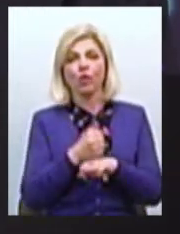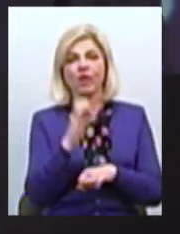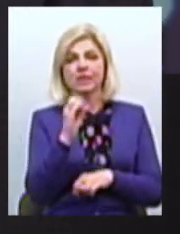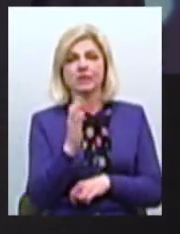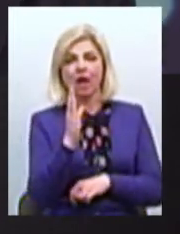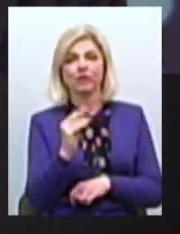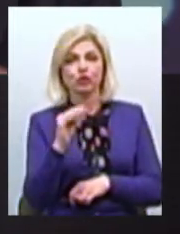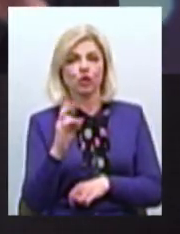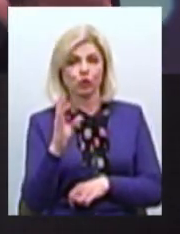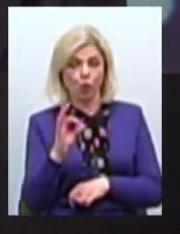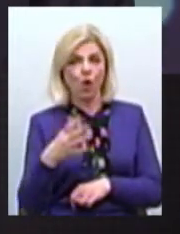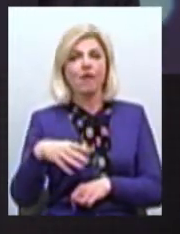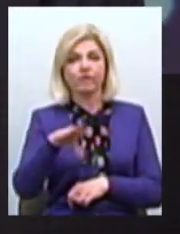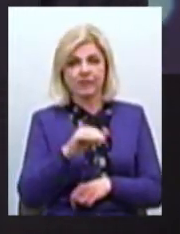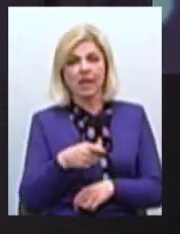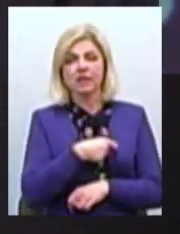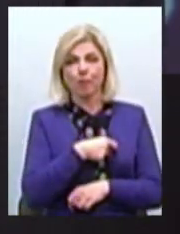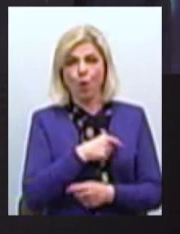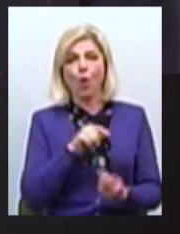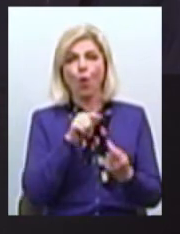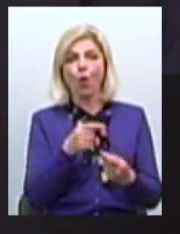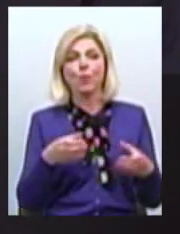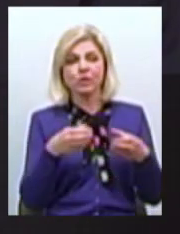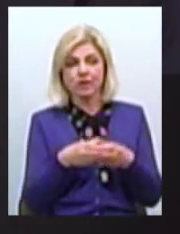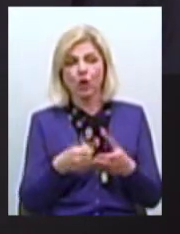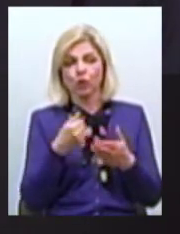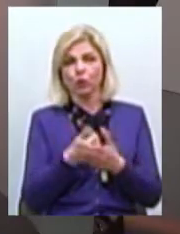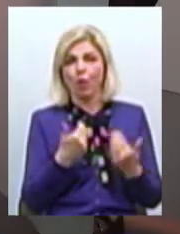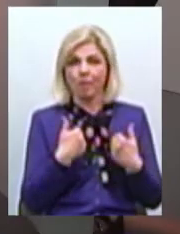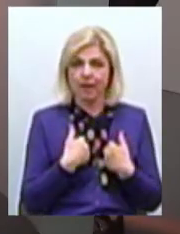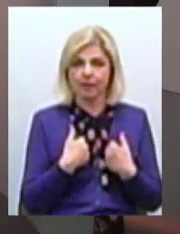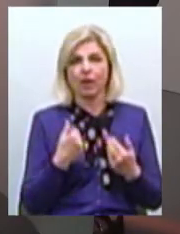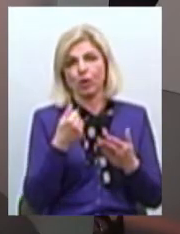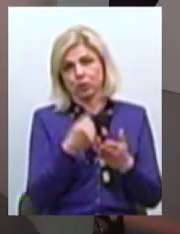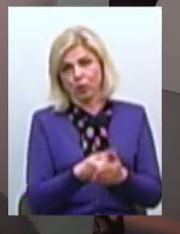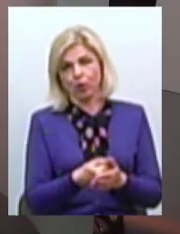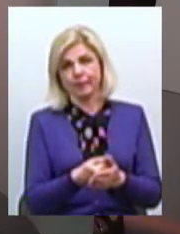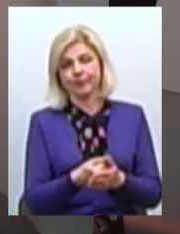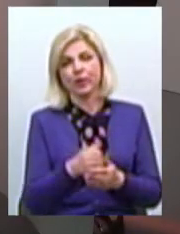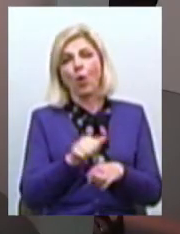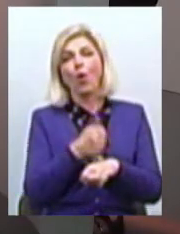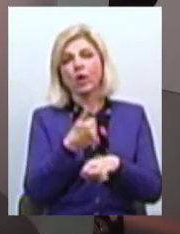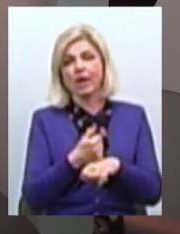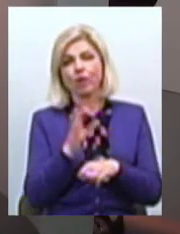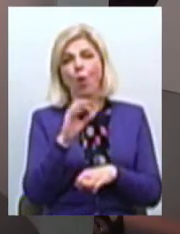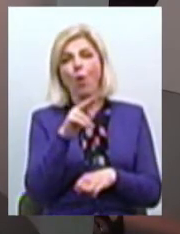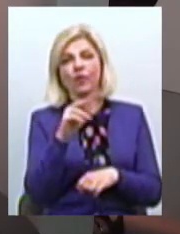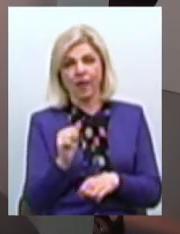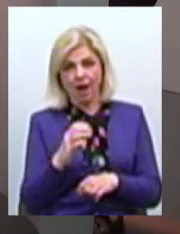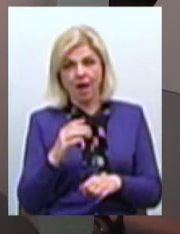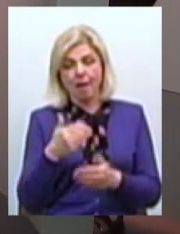депутати, які опозиційні сьогодні, можна сказати до мене, до голів ОДА попередніх